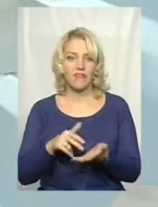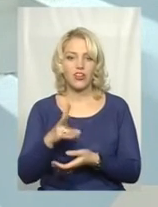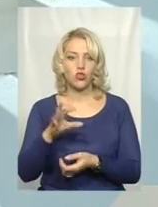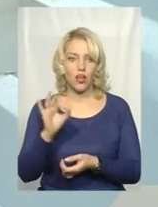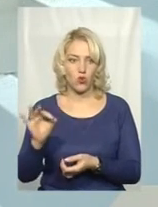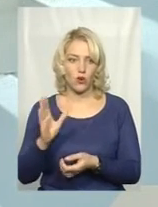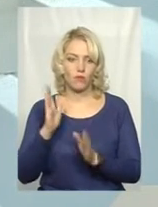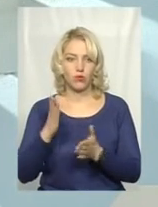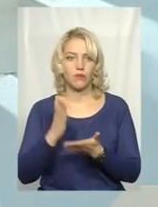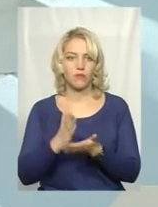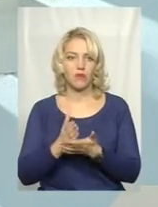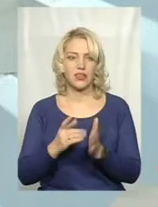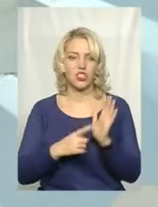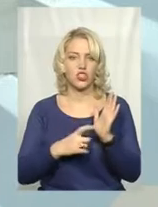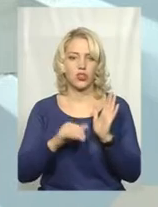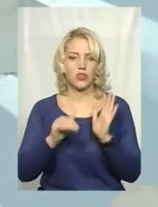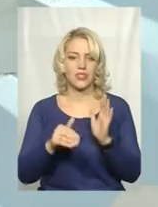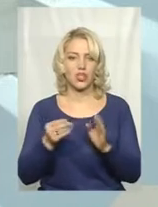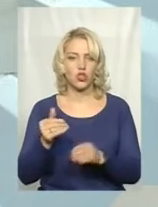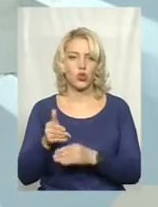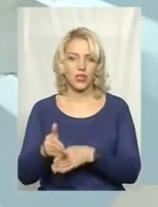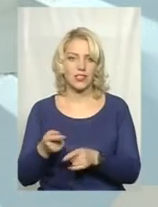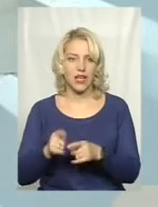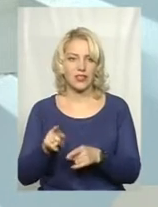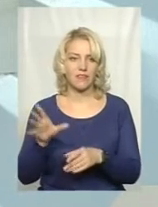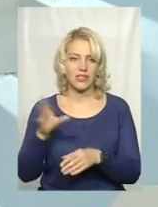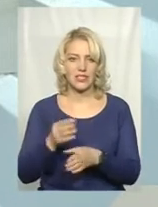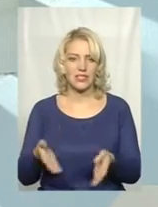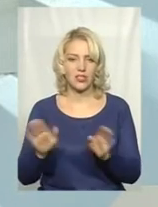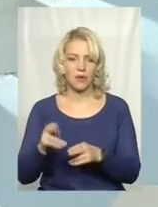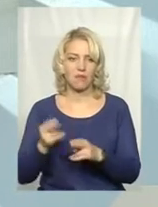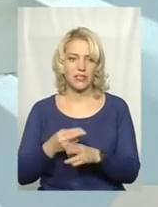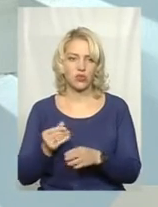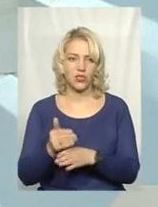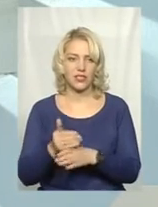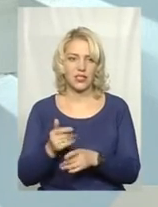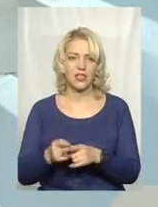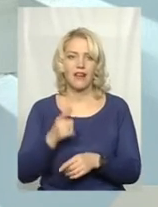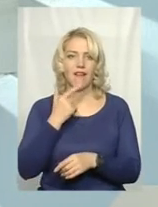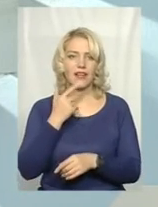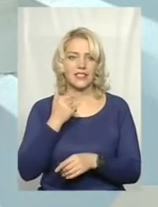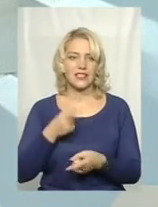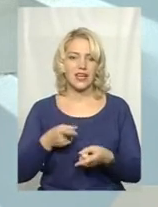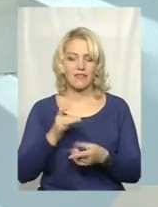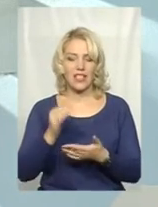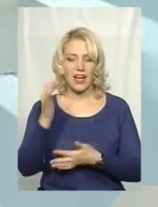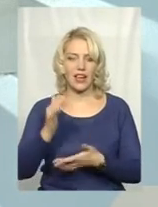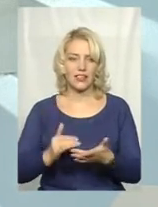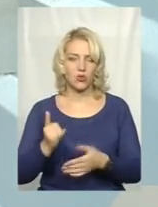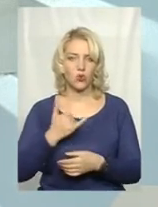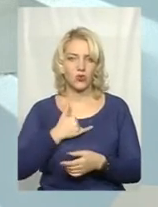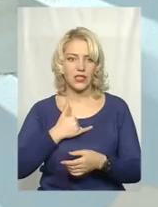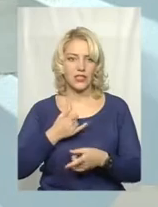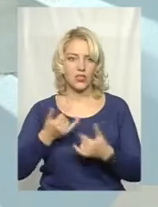тобто будуть мати всього-навсього там 600 тисяч дотацій, а то фактично залишаються бездотаційні. Дійсно, Красилів за рейтингом в нас